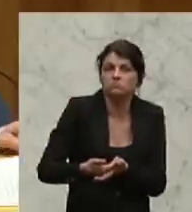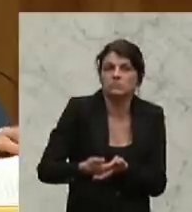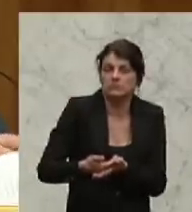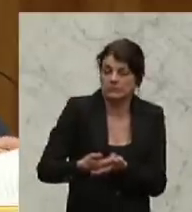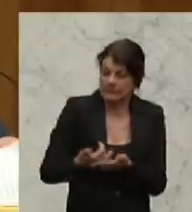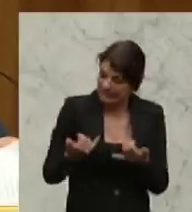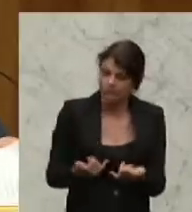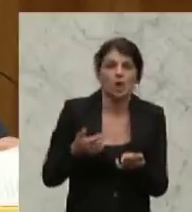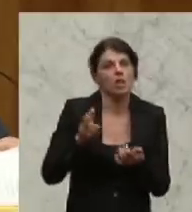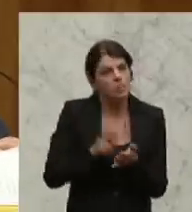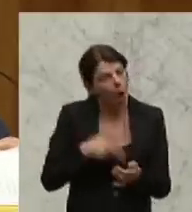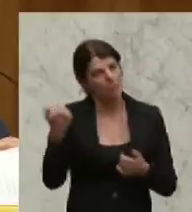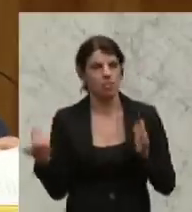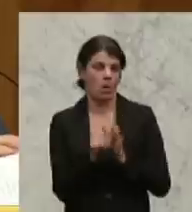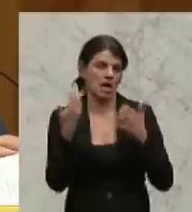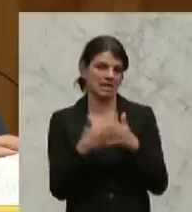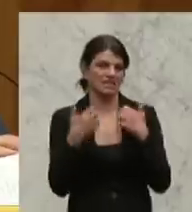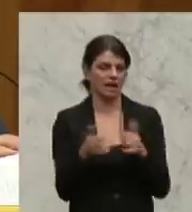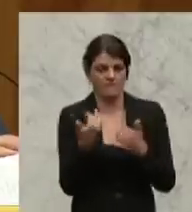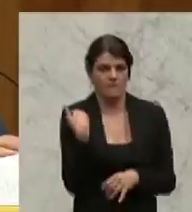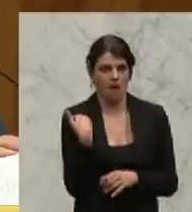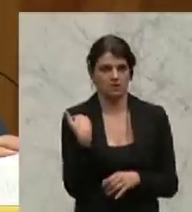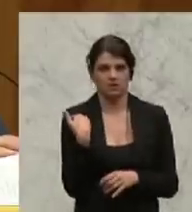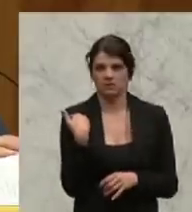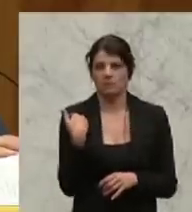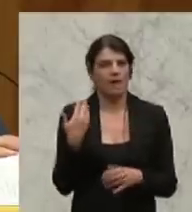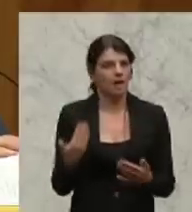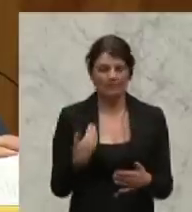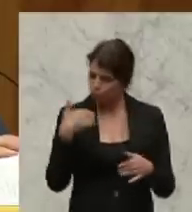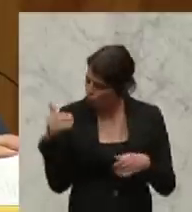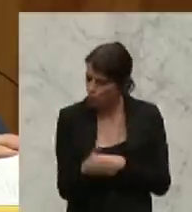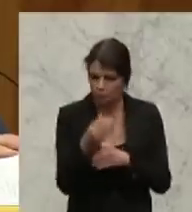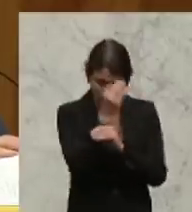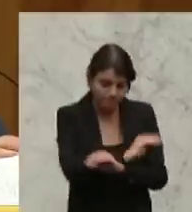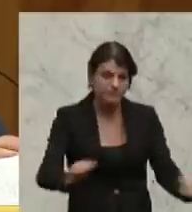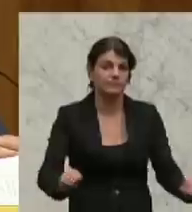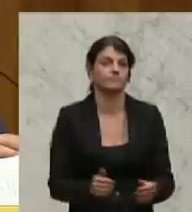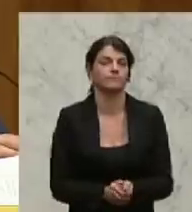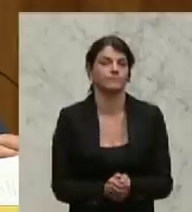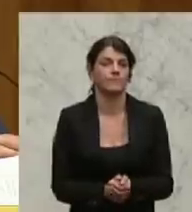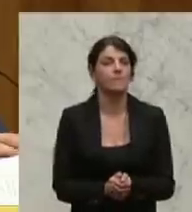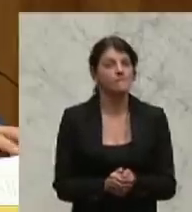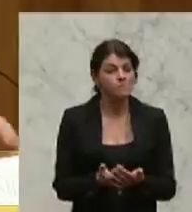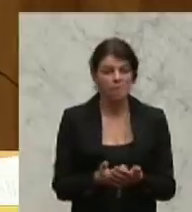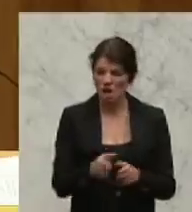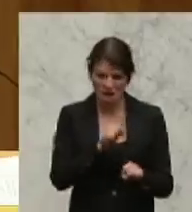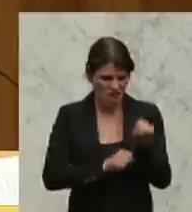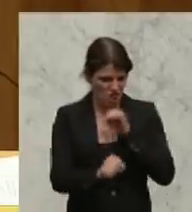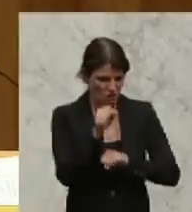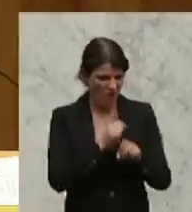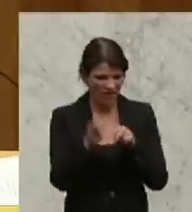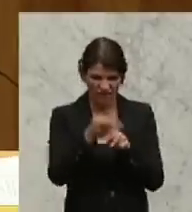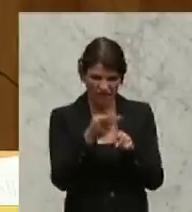einmal erzählt werden. Es kann nicht unerwähnt bleiben, dass hier die Notverstaatlichung eines der